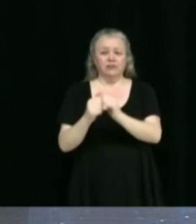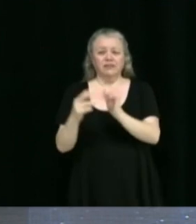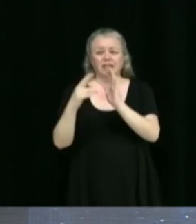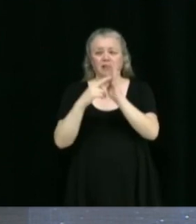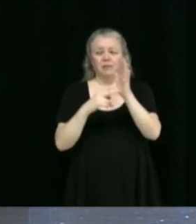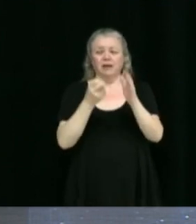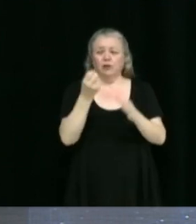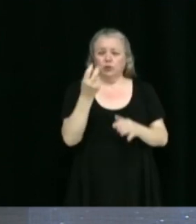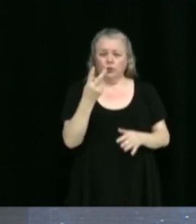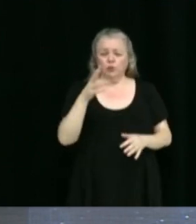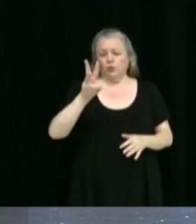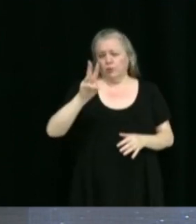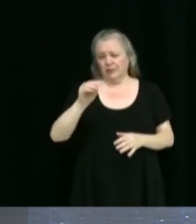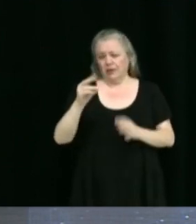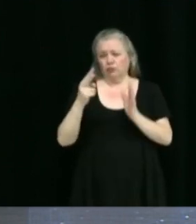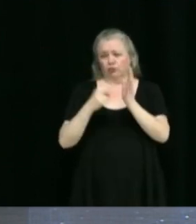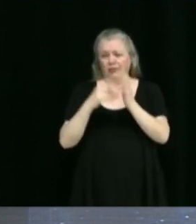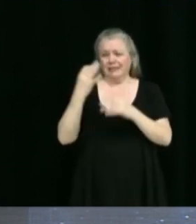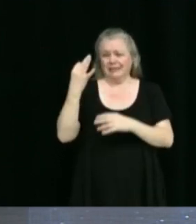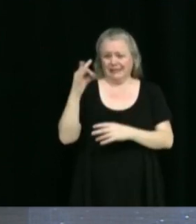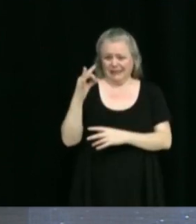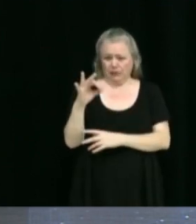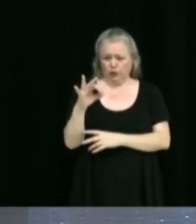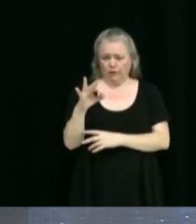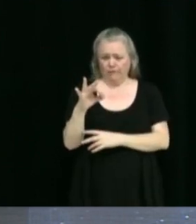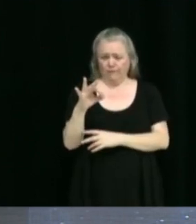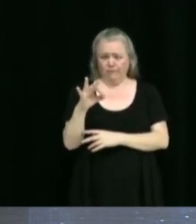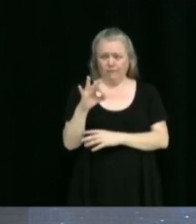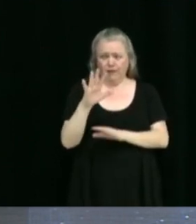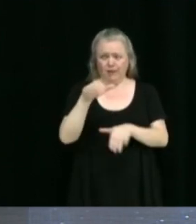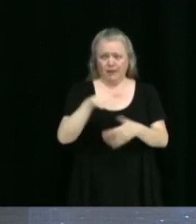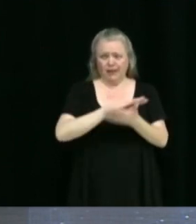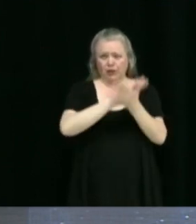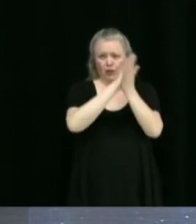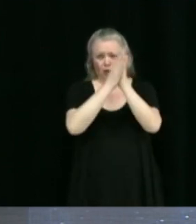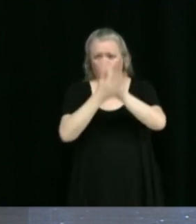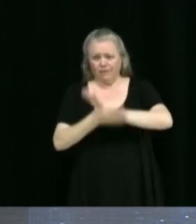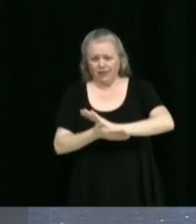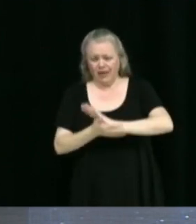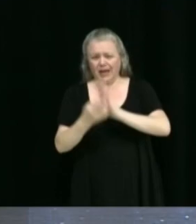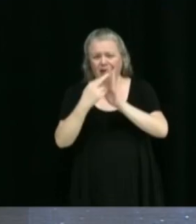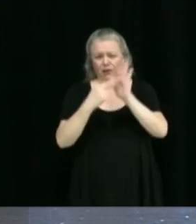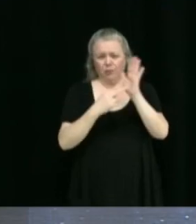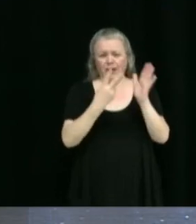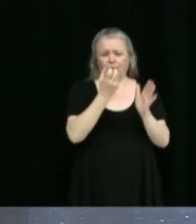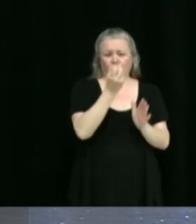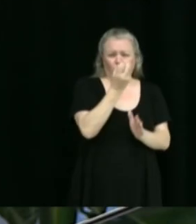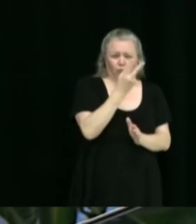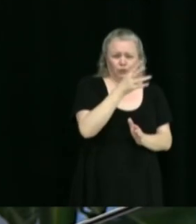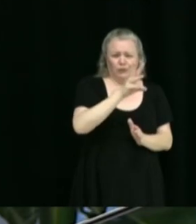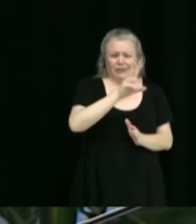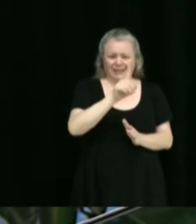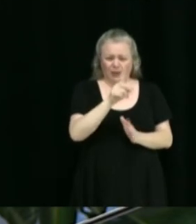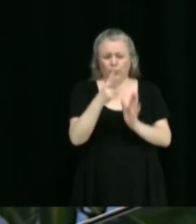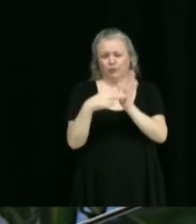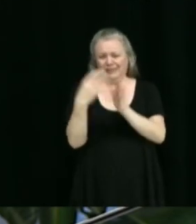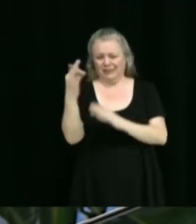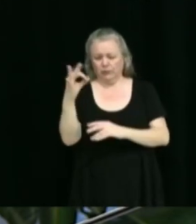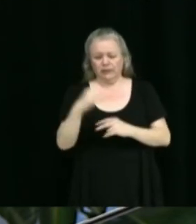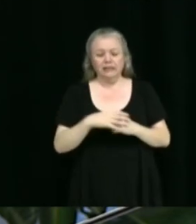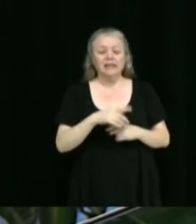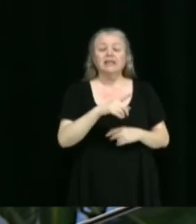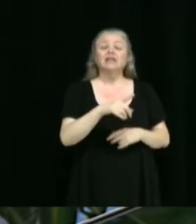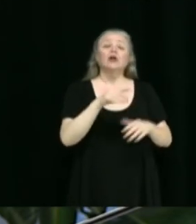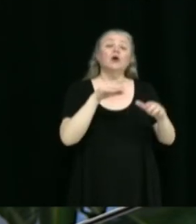1260-2019 qui constituera ensuite le règlement 1261-2019. Il s'agit du projet de la Fondation